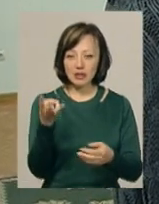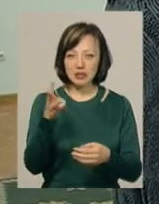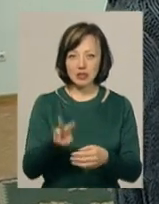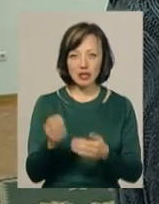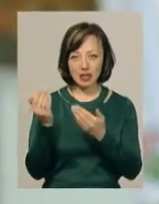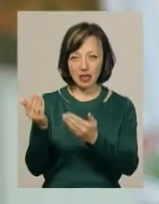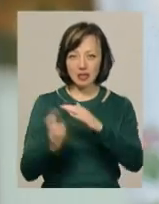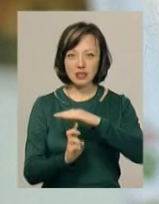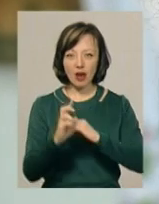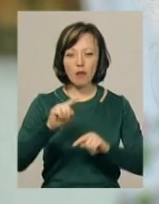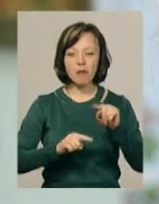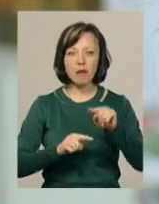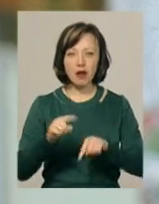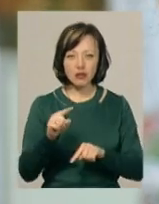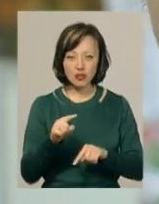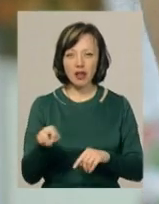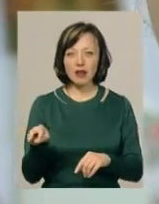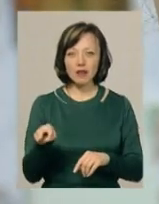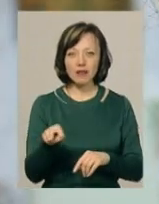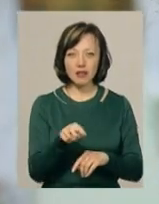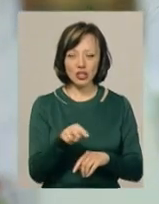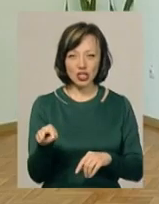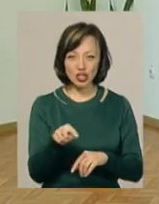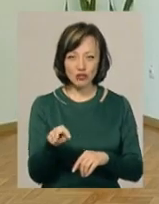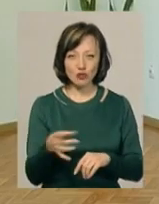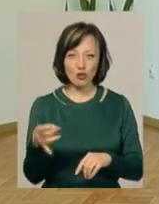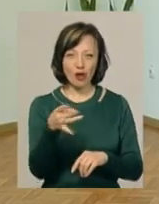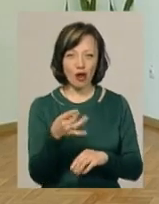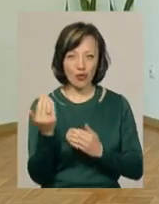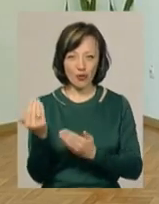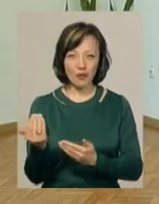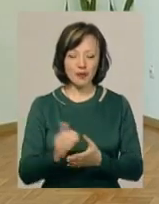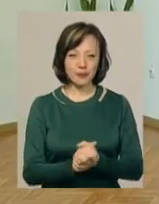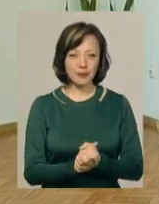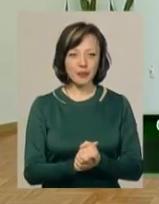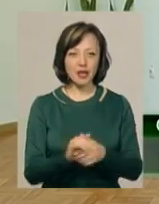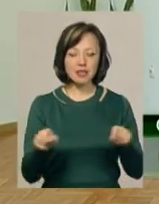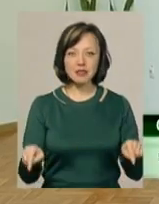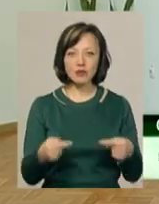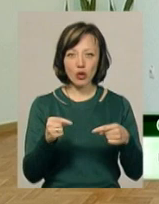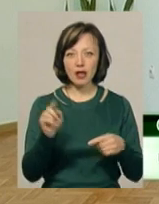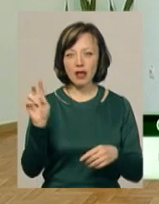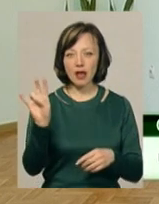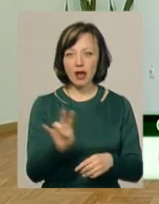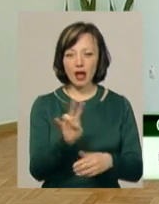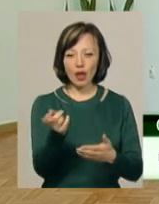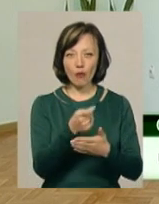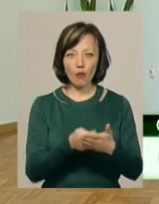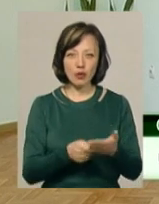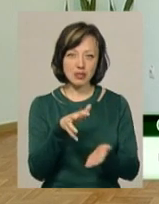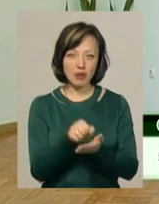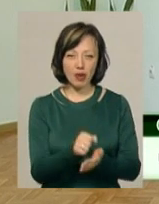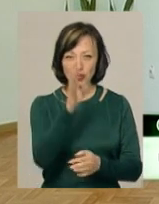її батьківщині. Голосківський Свято-Миколаївський храм у Литичівському районі. Створення ікони десь займає мінімум